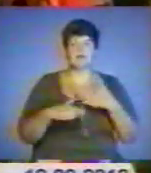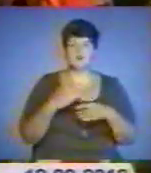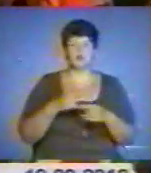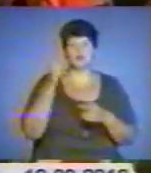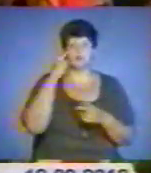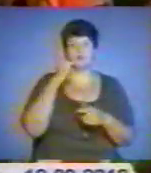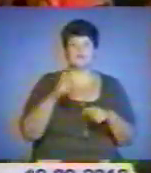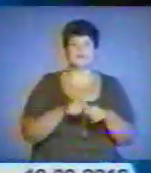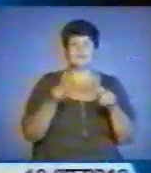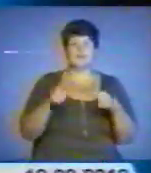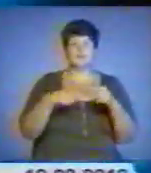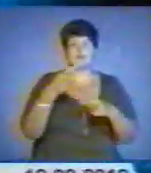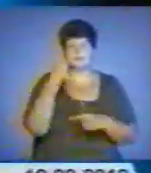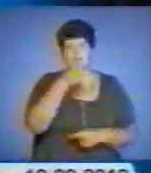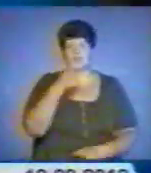відкрити через рік.